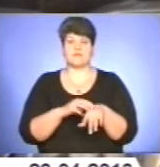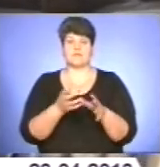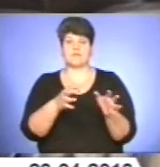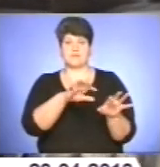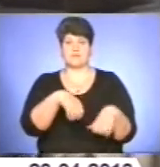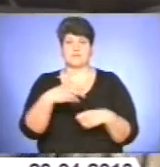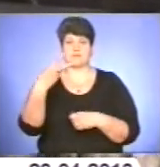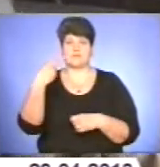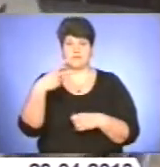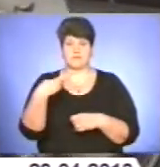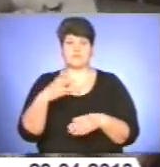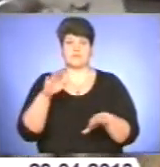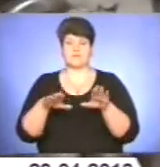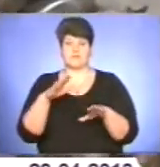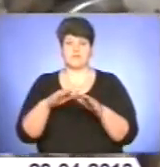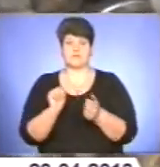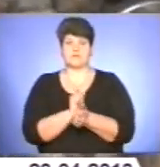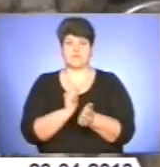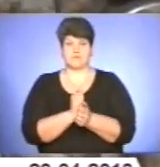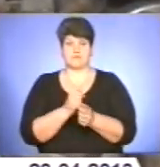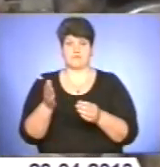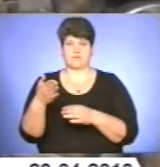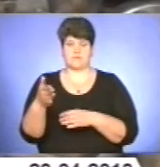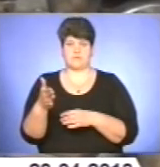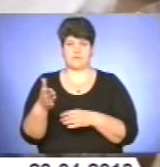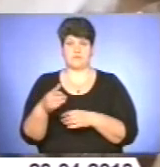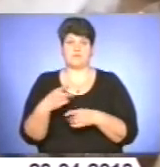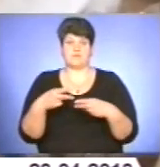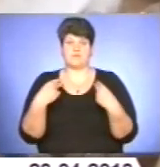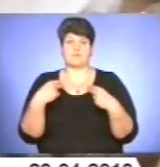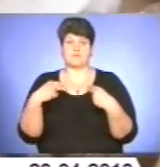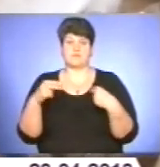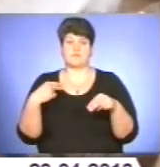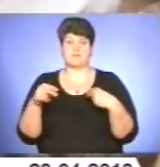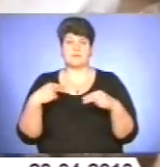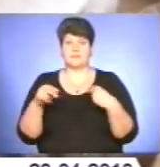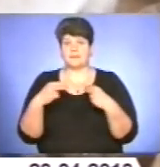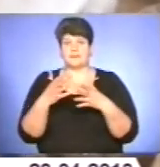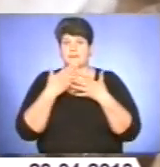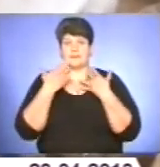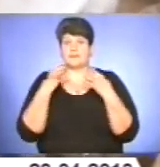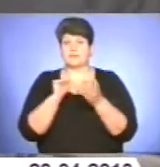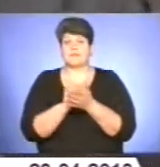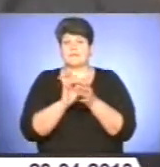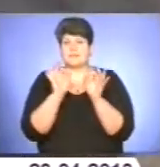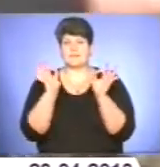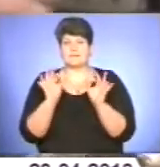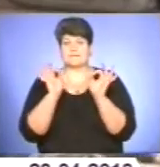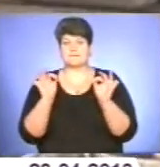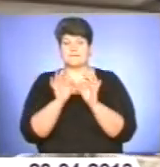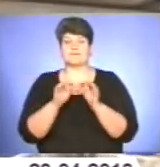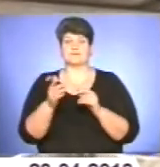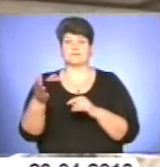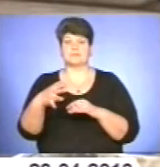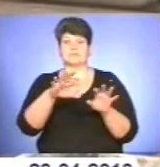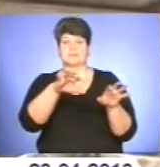кілограмів сушеної рибної продукції. Чоловік торгував делікатесом, не маючи на таку продукцію будь-яких документів. Рибу вилучили й